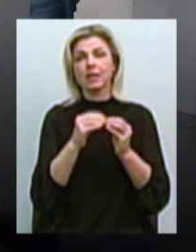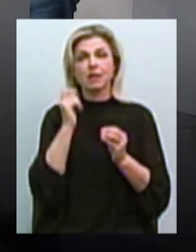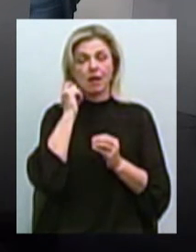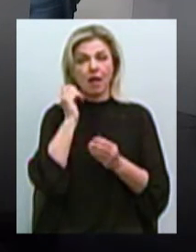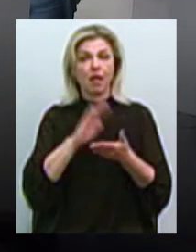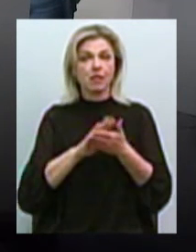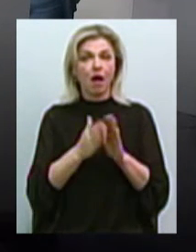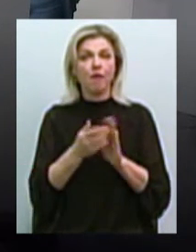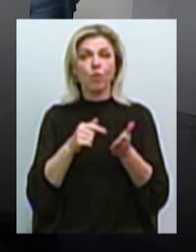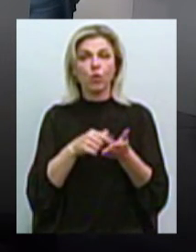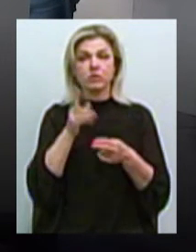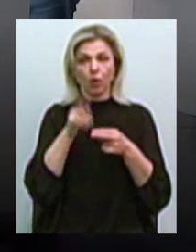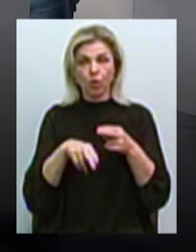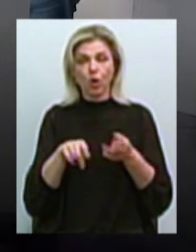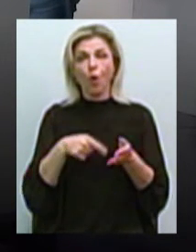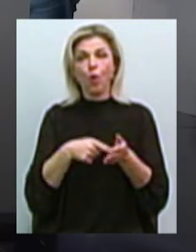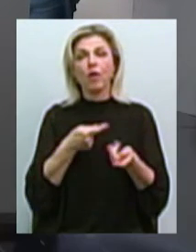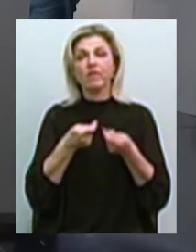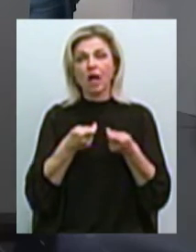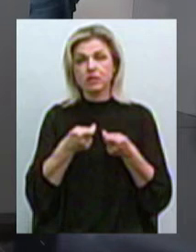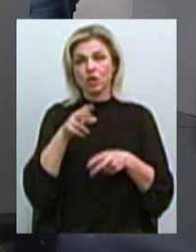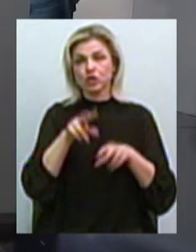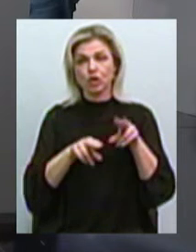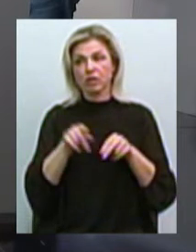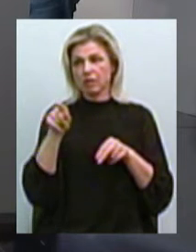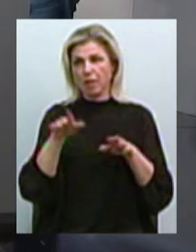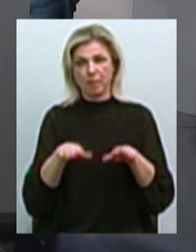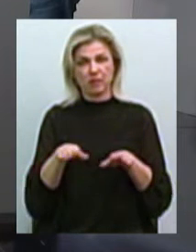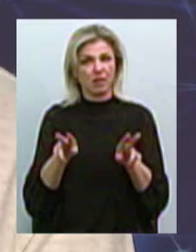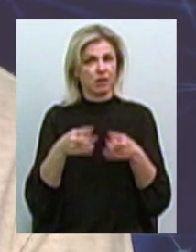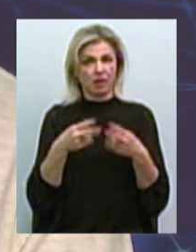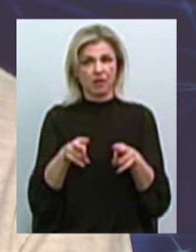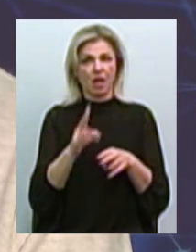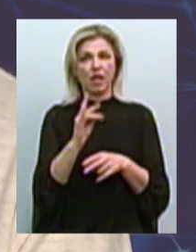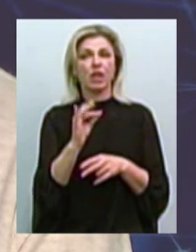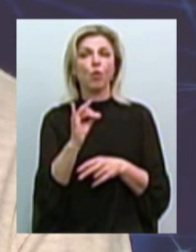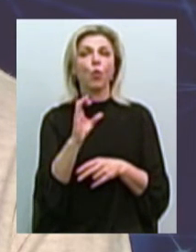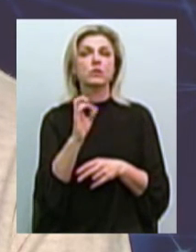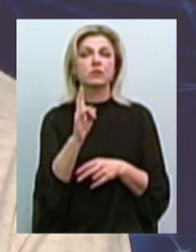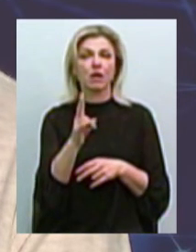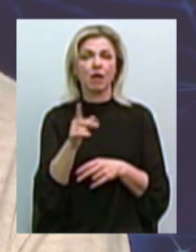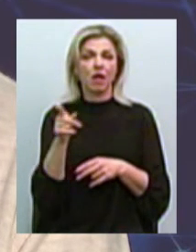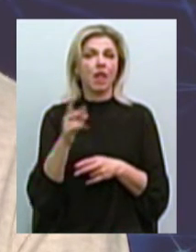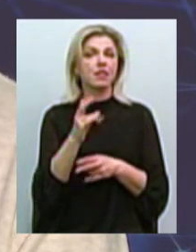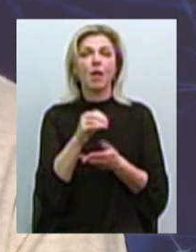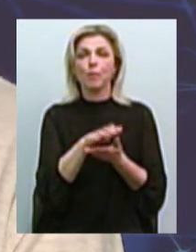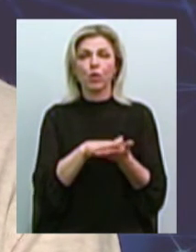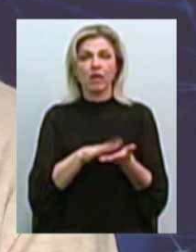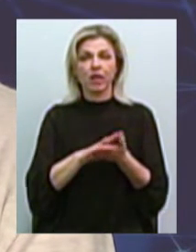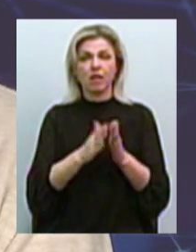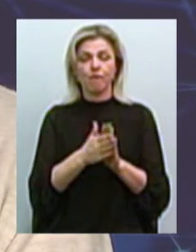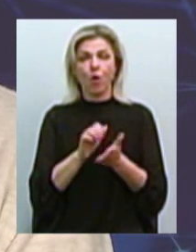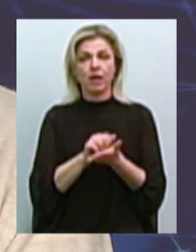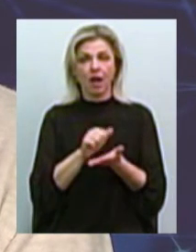закончился, если городская власть считает, что она не нужна больше в этом месте. Ну, киоск, то есть он просто не продлевает договор аренды, и,